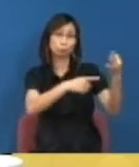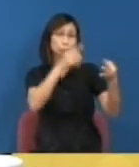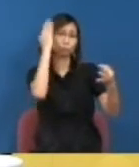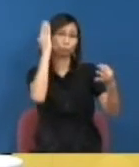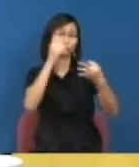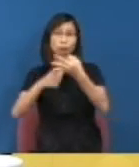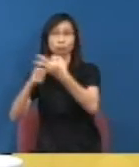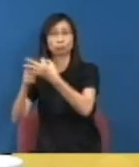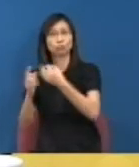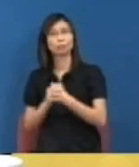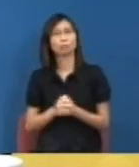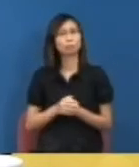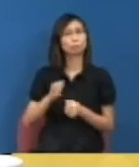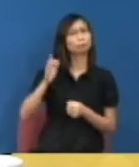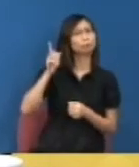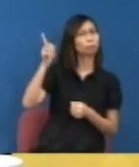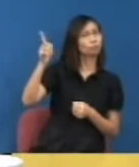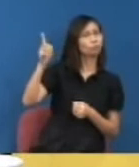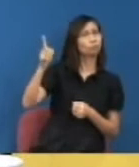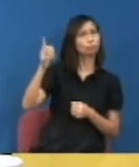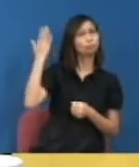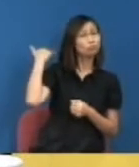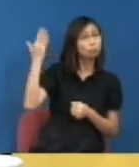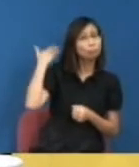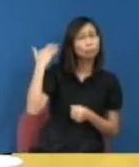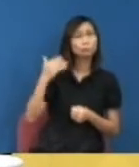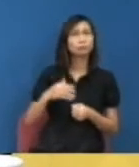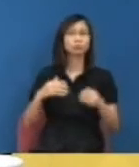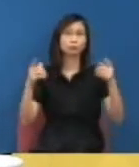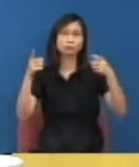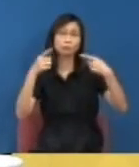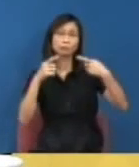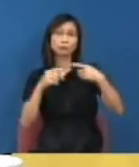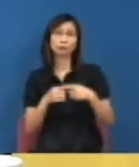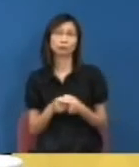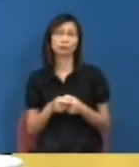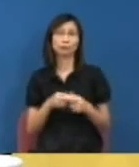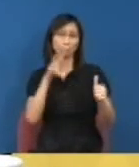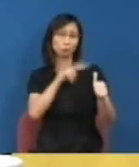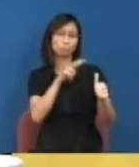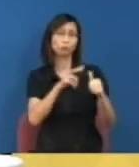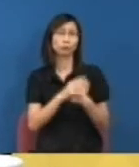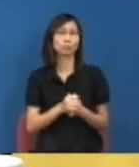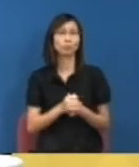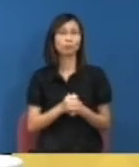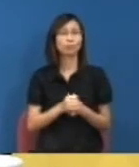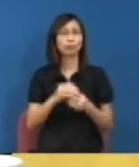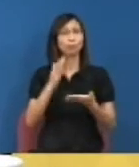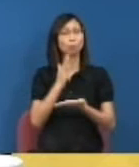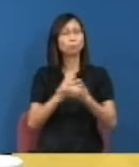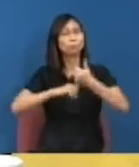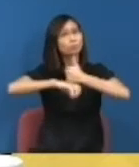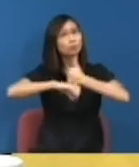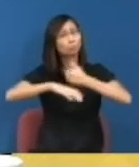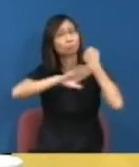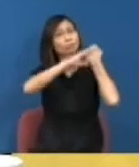當日的保安措施是否完全不合乎比例而壓倒性地把香港人在《基本法》《聯合國人權